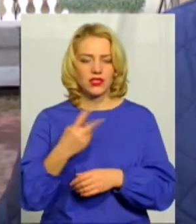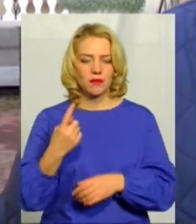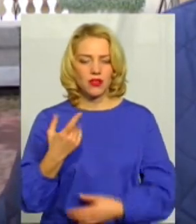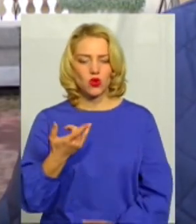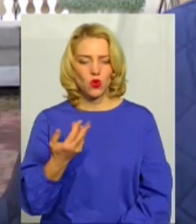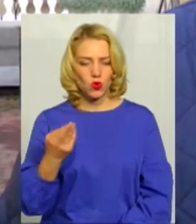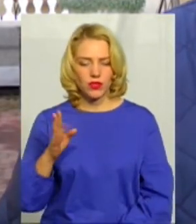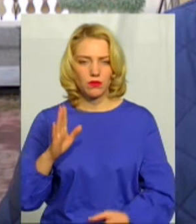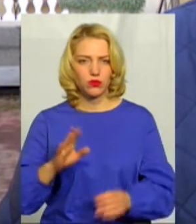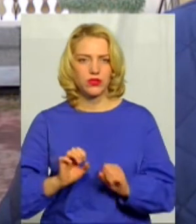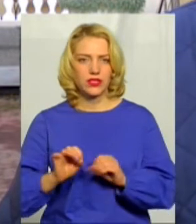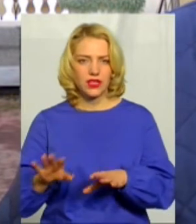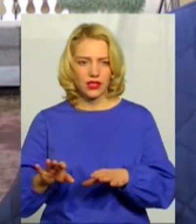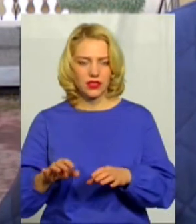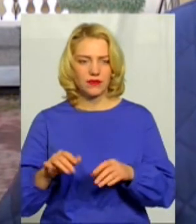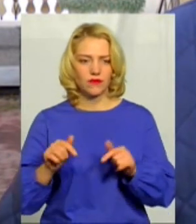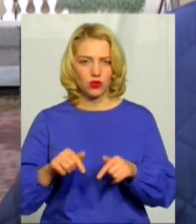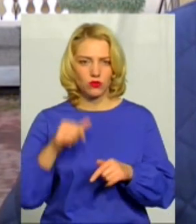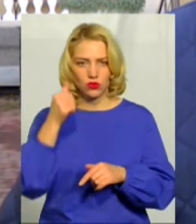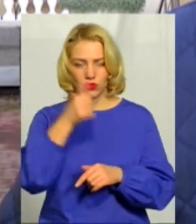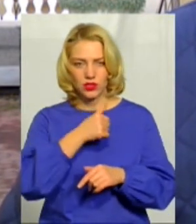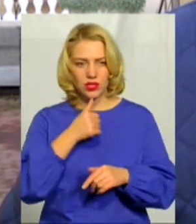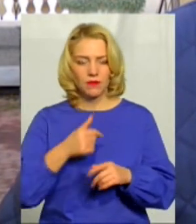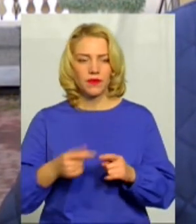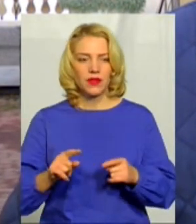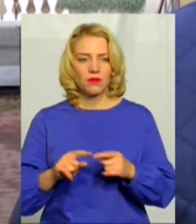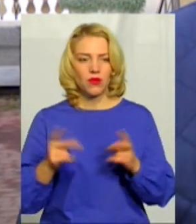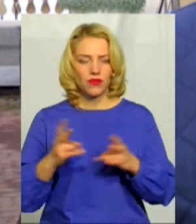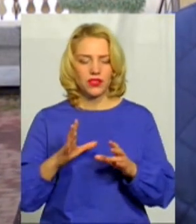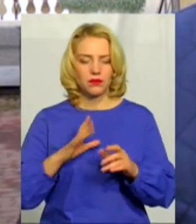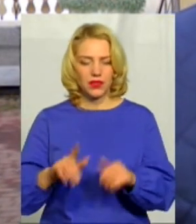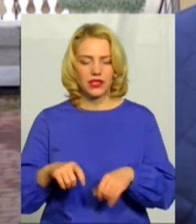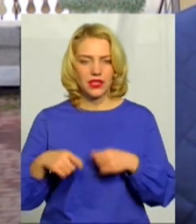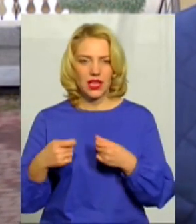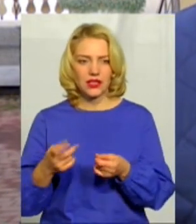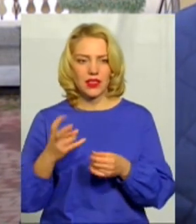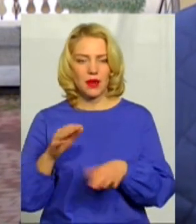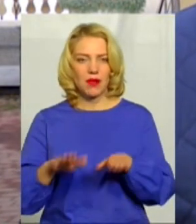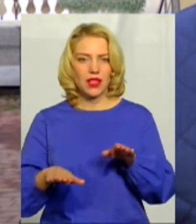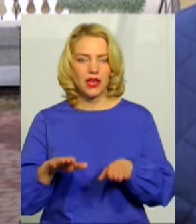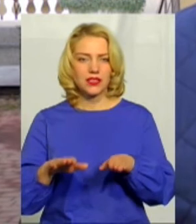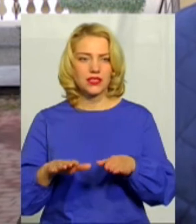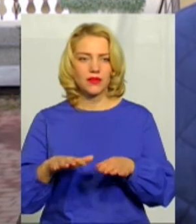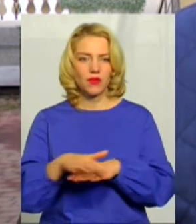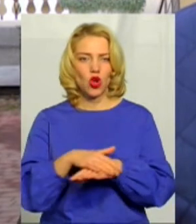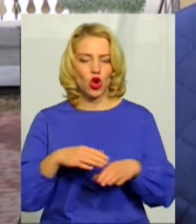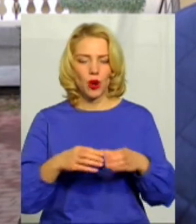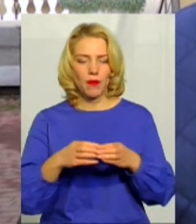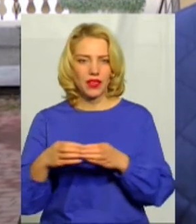житлово-комунального господарства повинен передати на баланс громадам.